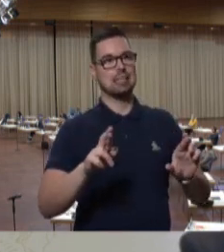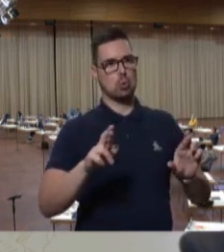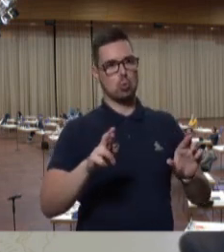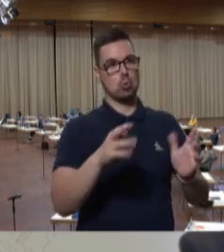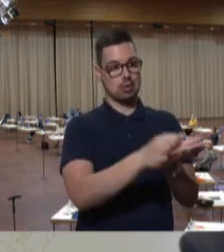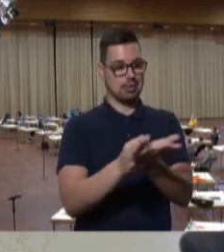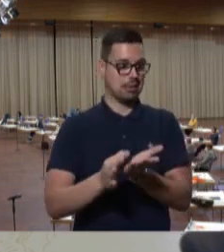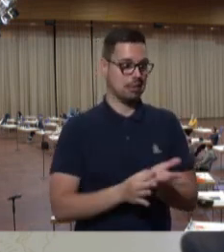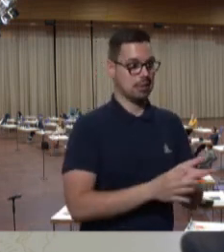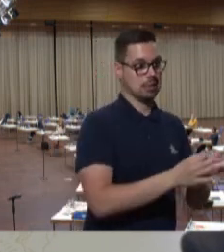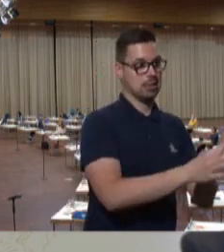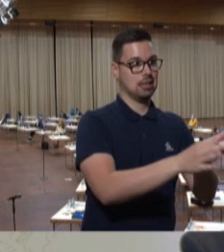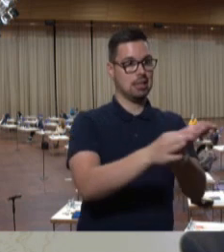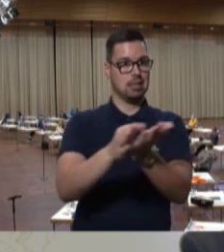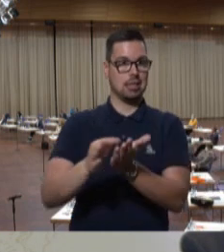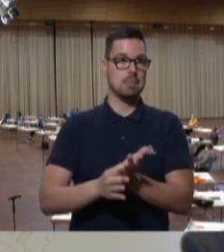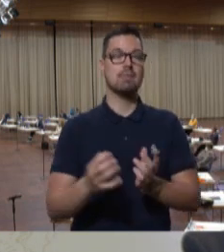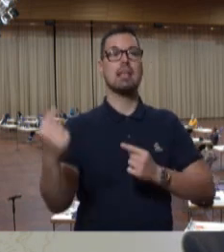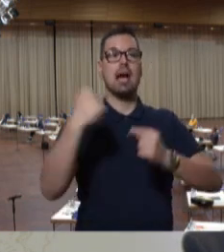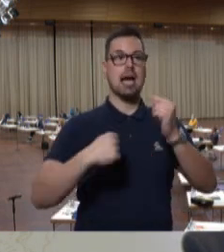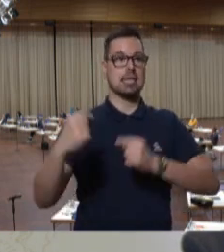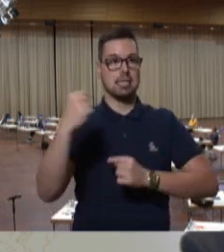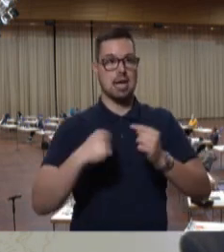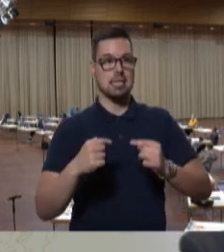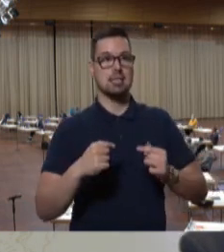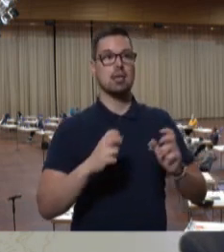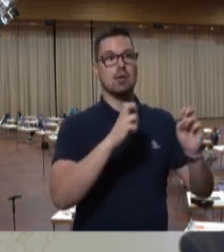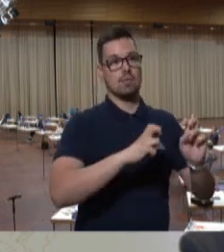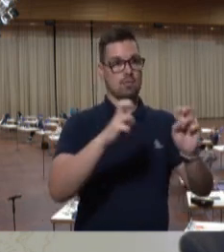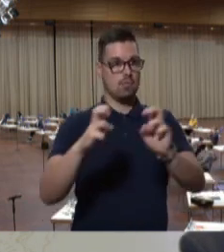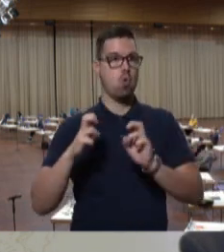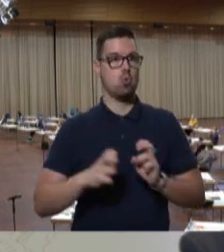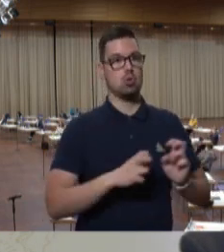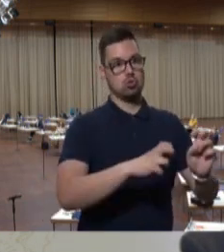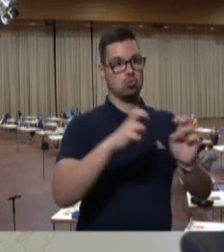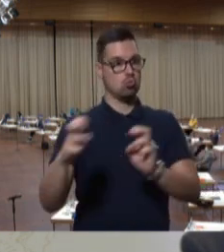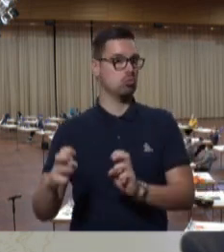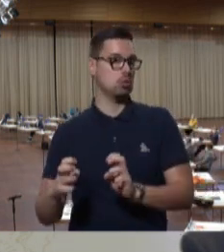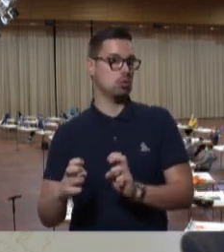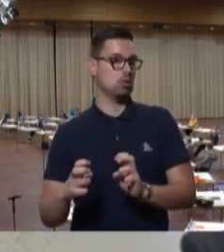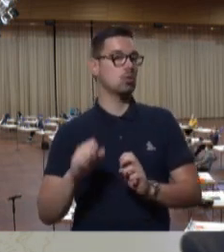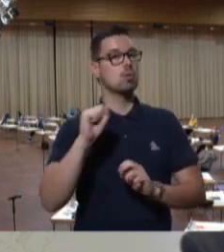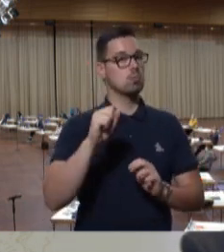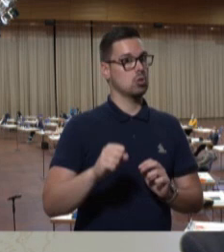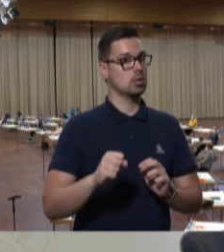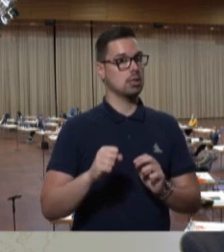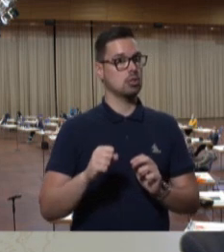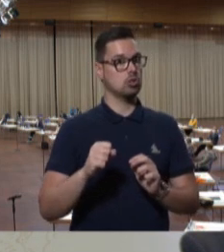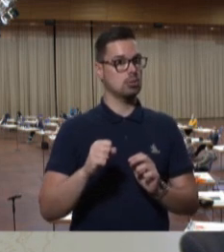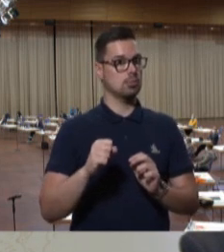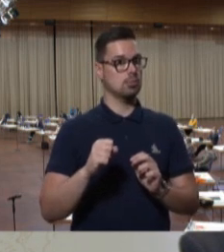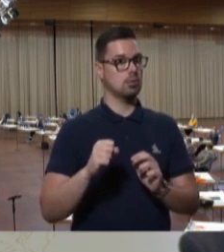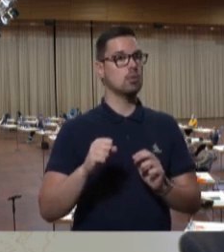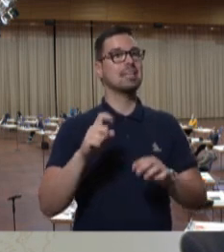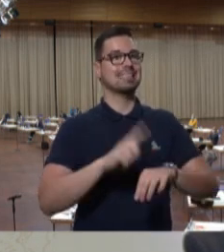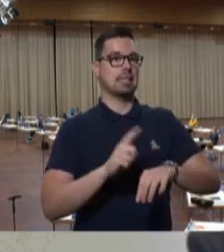haben, sind verpflichtet, sich unverzüglich nach der Einreise auf direktem Weg in die Haupt und Nebenwohnung oder in eine andere, eine Absonderung ermöglichende Unterkunft zu begeben und